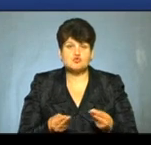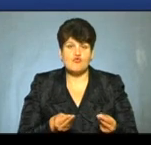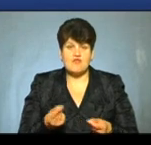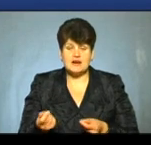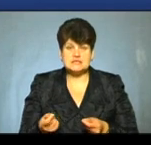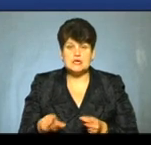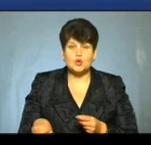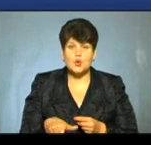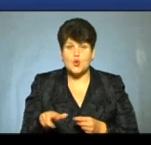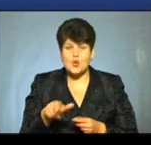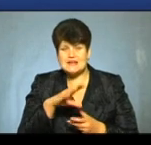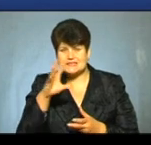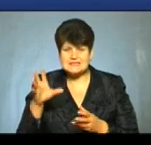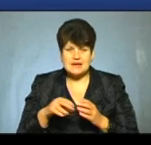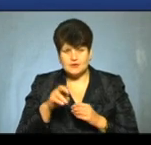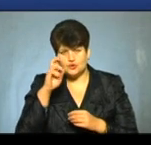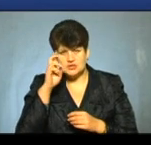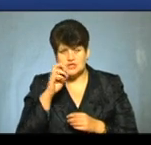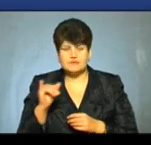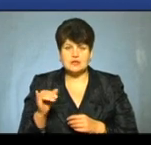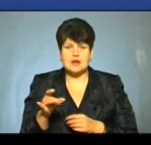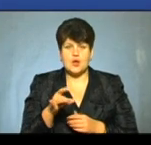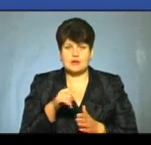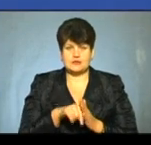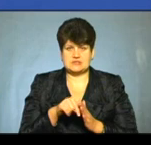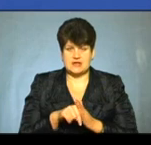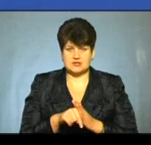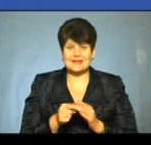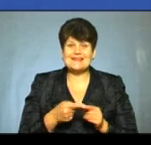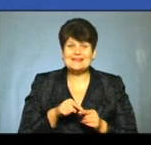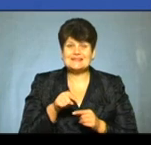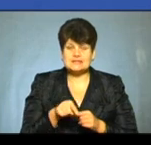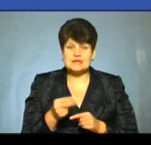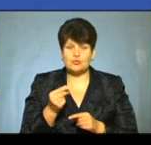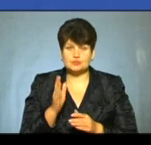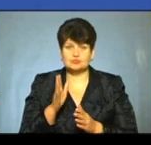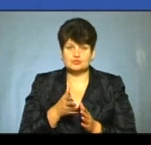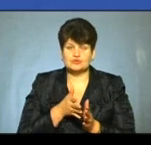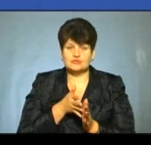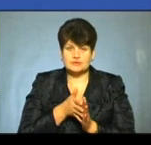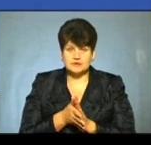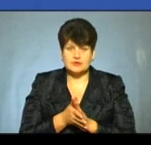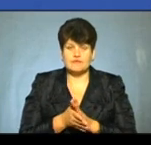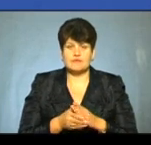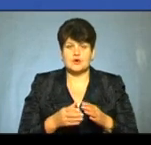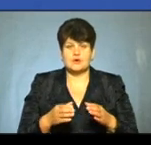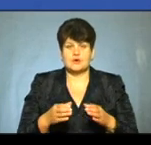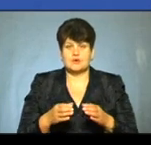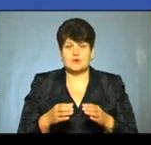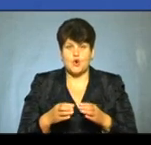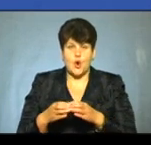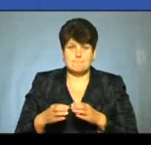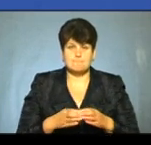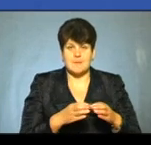дороги загальнодержавного і регіонального значення. І ці кошти підуть в громади на будівництво